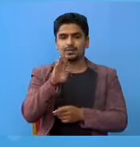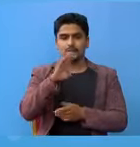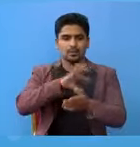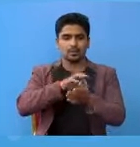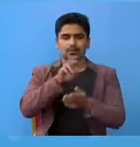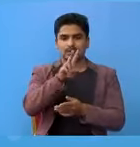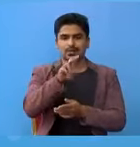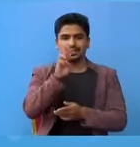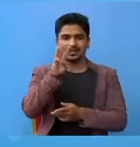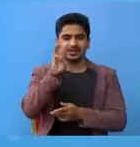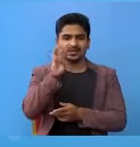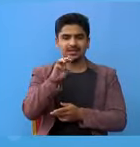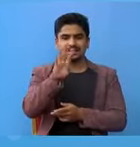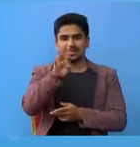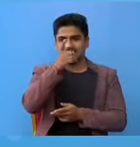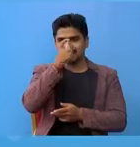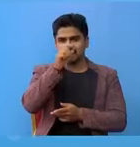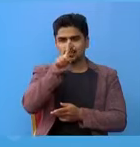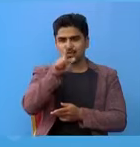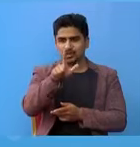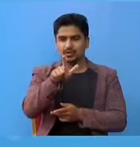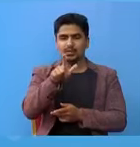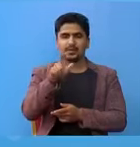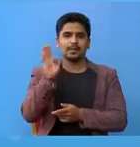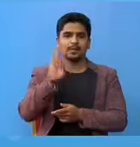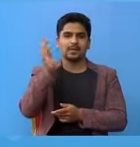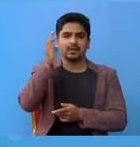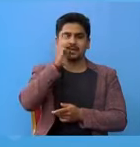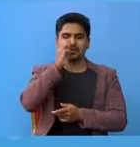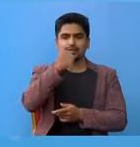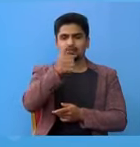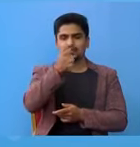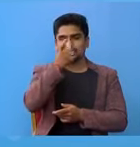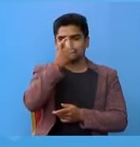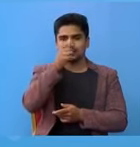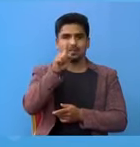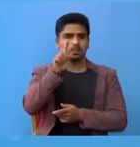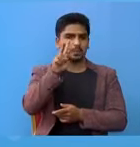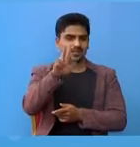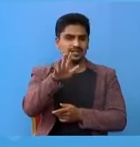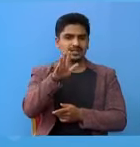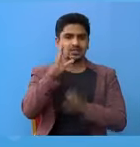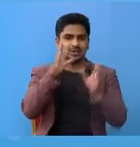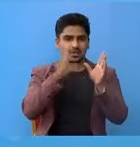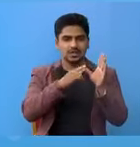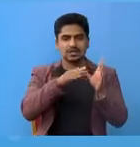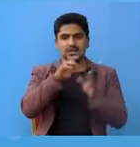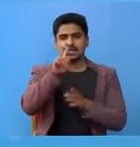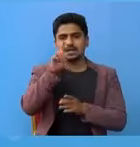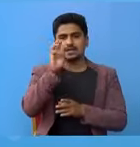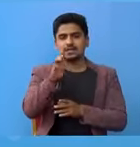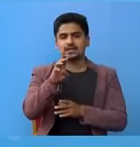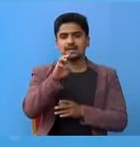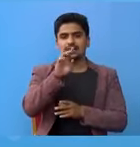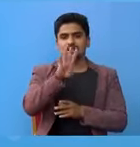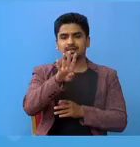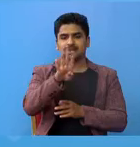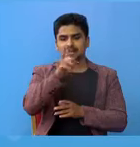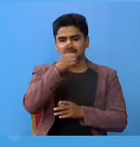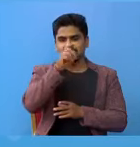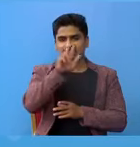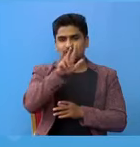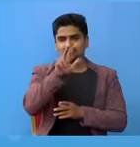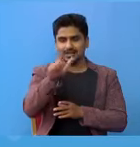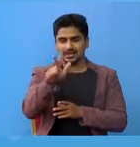प्रदेश दुई तीन जार चार से सत्र, भागमती छसे पच्चिस, गंड की एक अजार चार से सतासी,